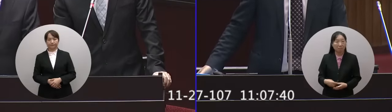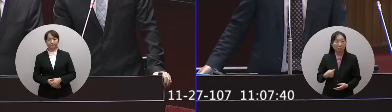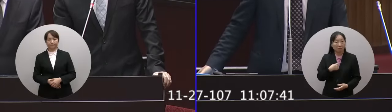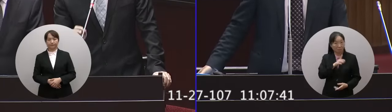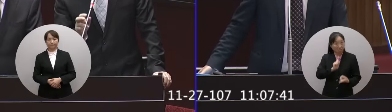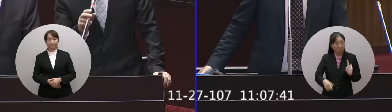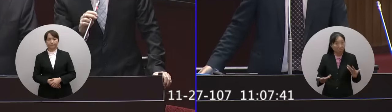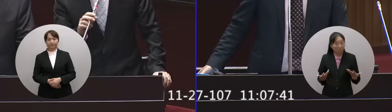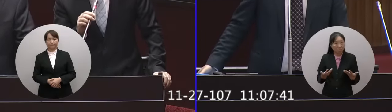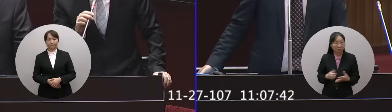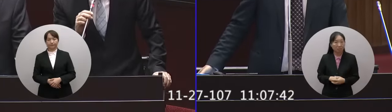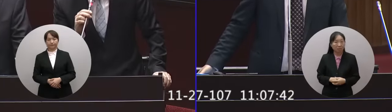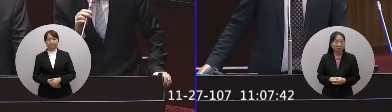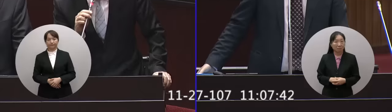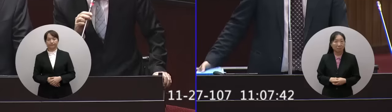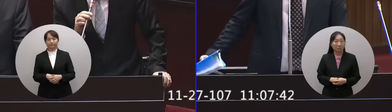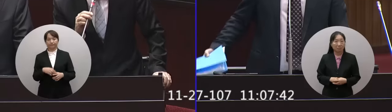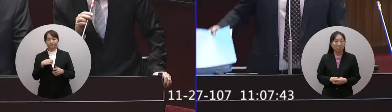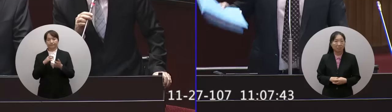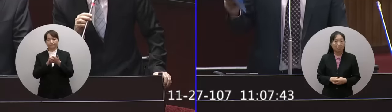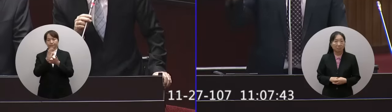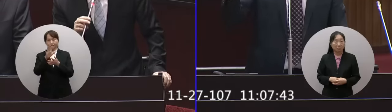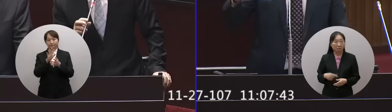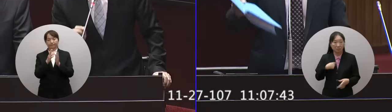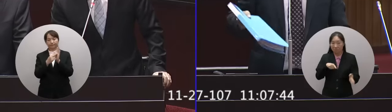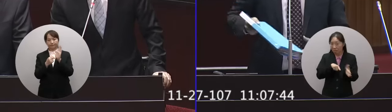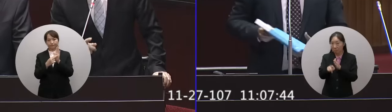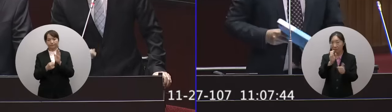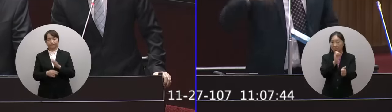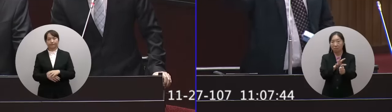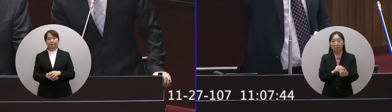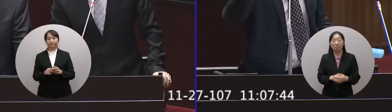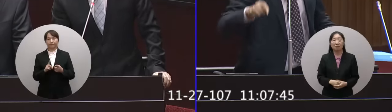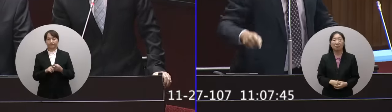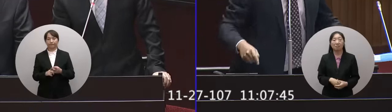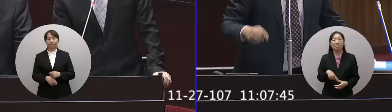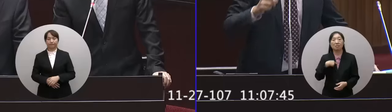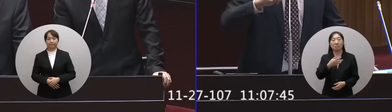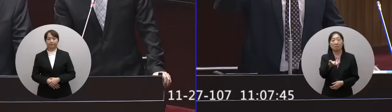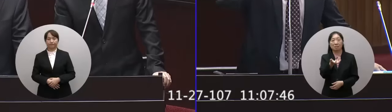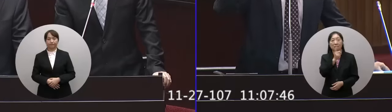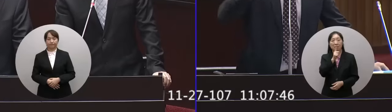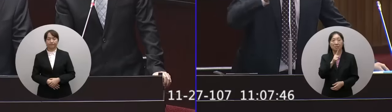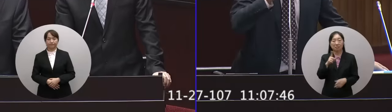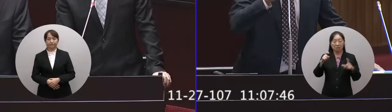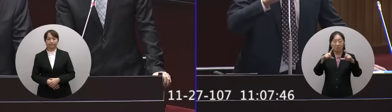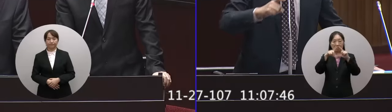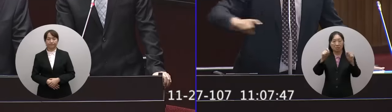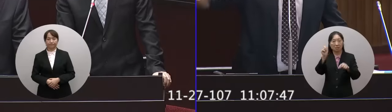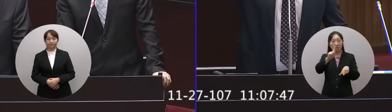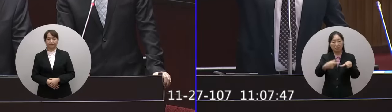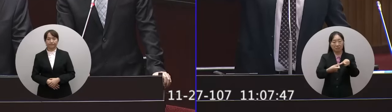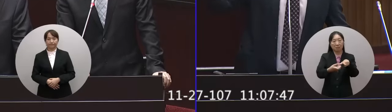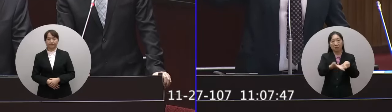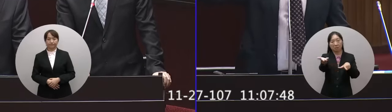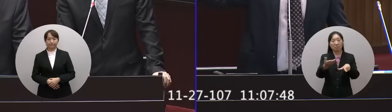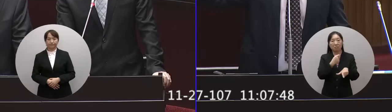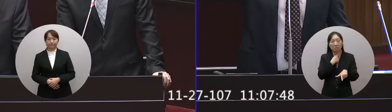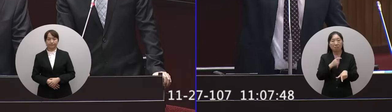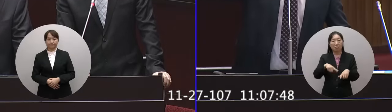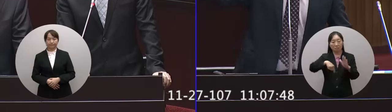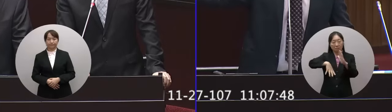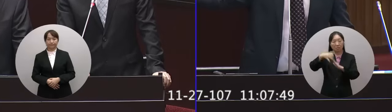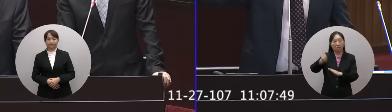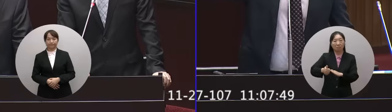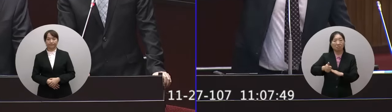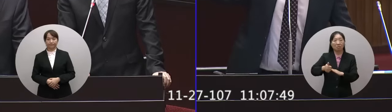的不對嗎我跟黃委員說那我直接講對你剛剛講的那個照片什麼時候公布出來院長